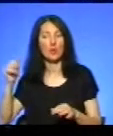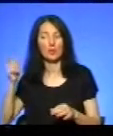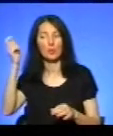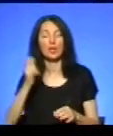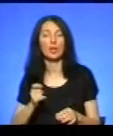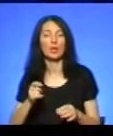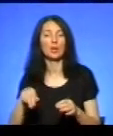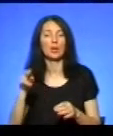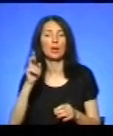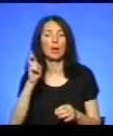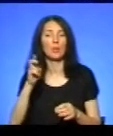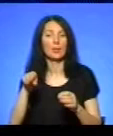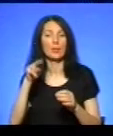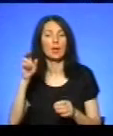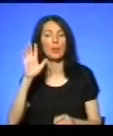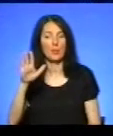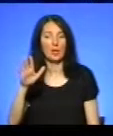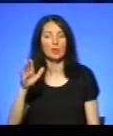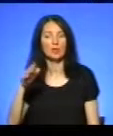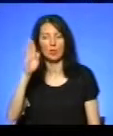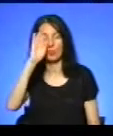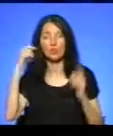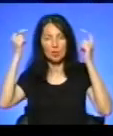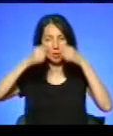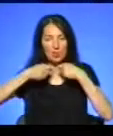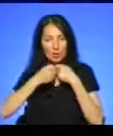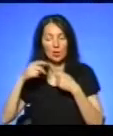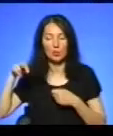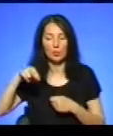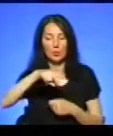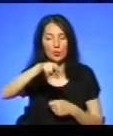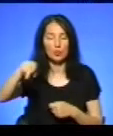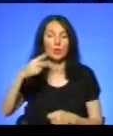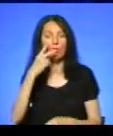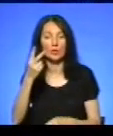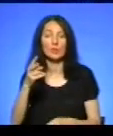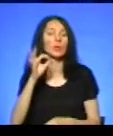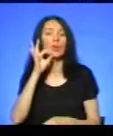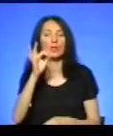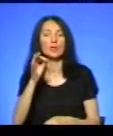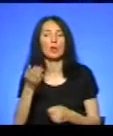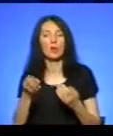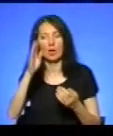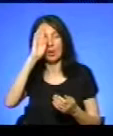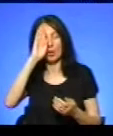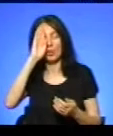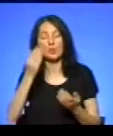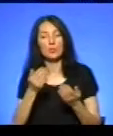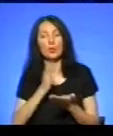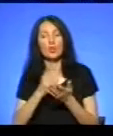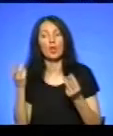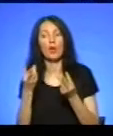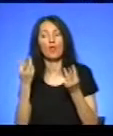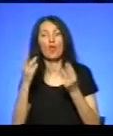обійшов кругом, подивився, подивився. Соловік сказав, слухайте хлопці, дайте вогнегаси, може мають у машині. Зараз ми